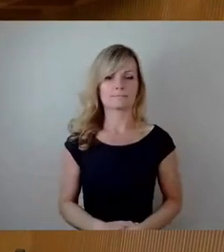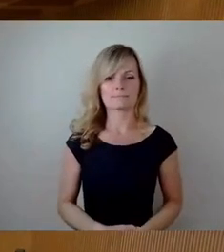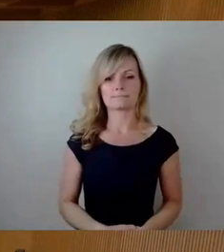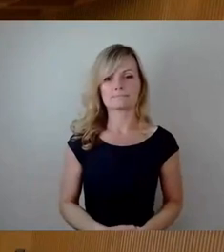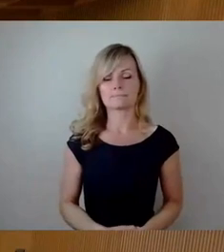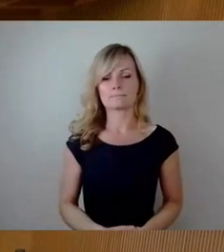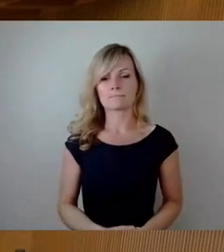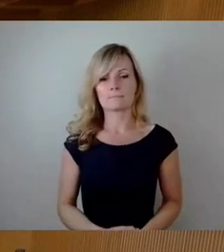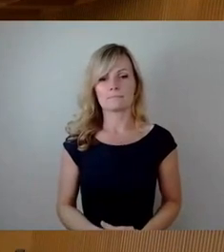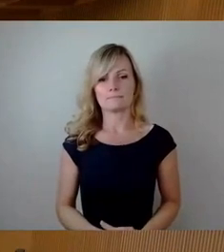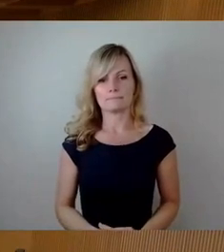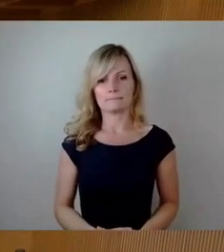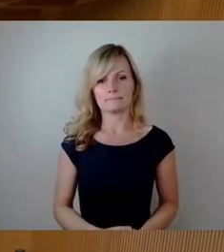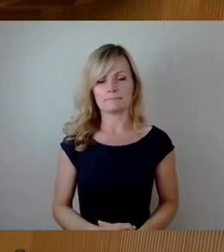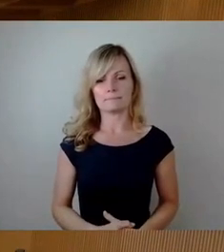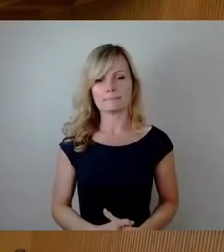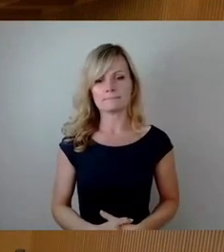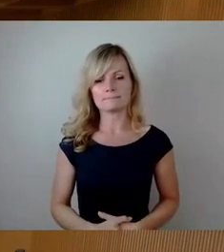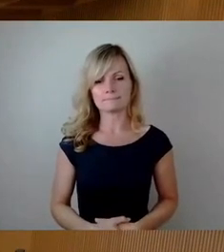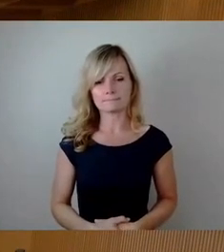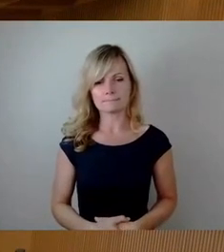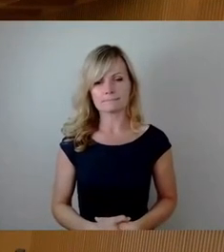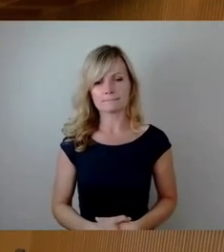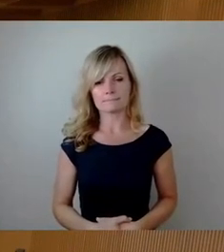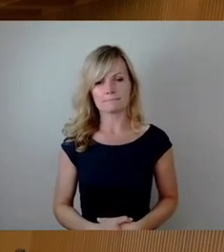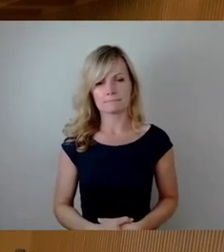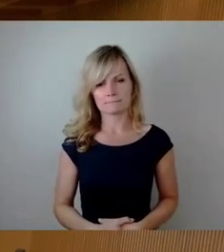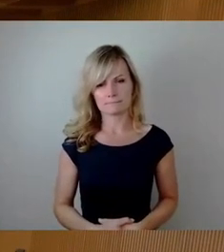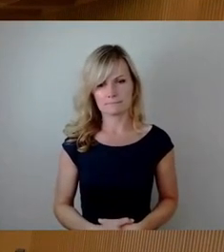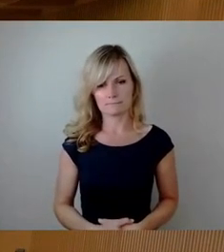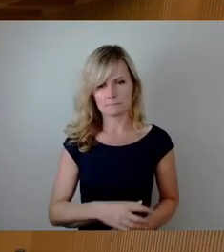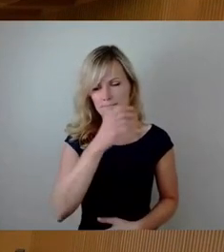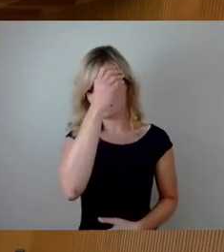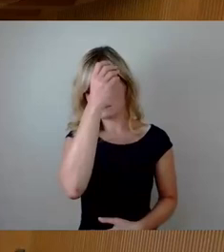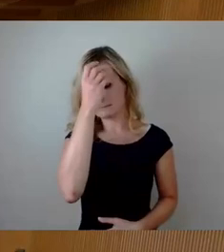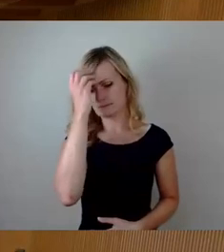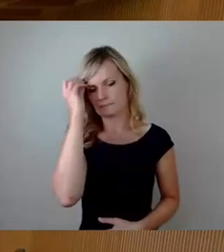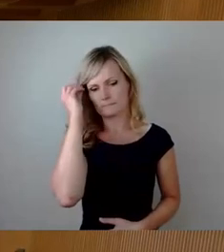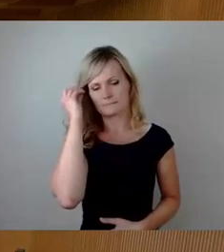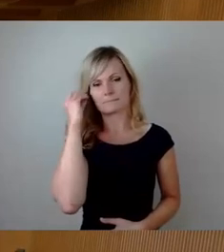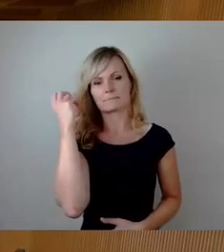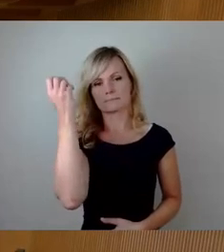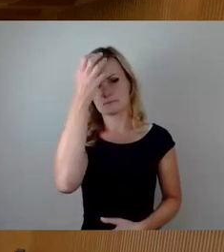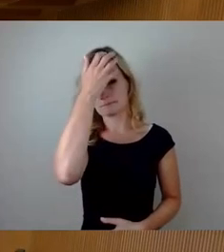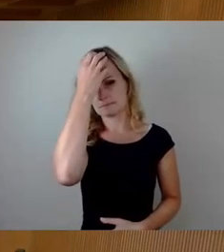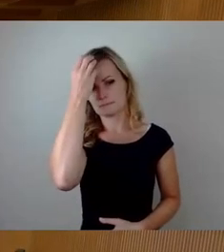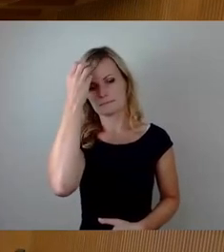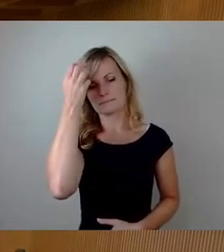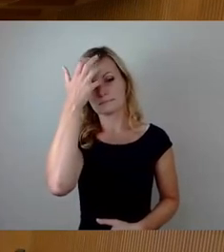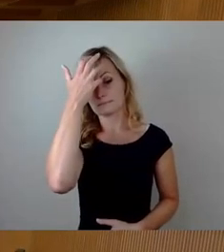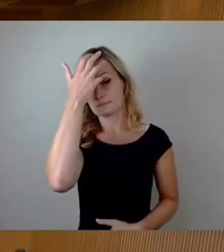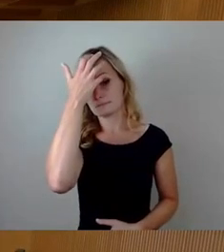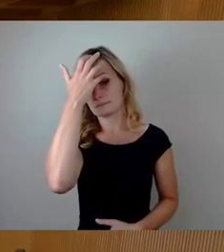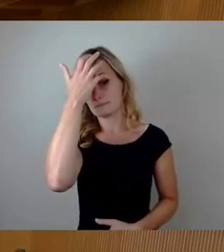So, nach Herrn Schollbach und der Fraktion der Linken kommt die FDP-Frei